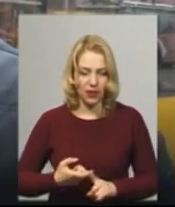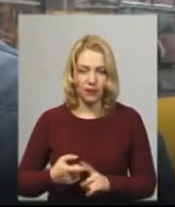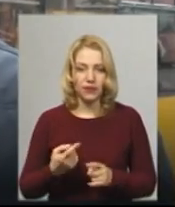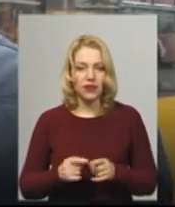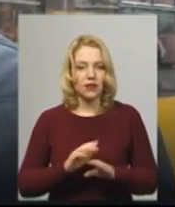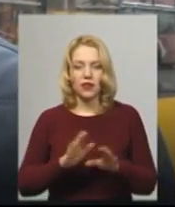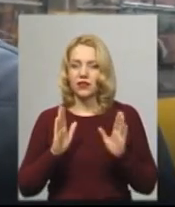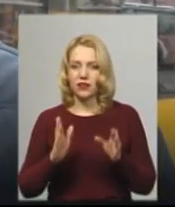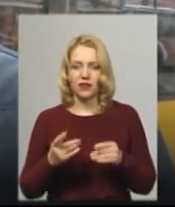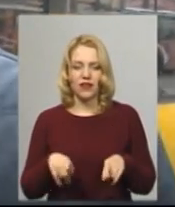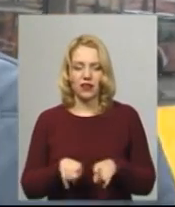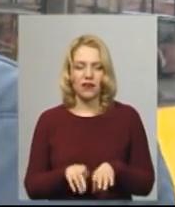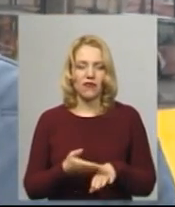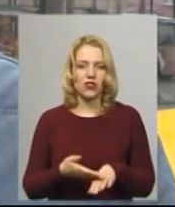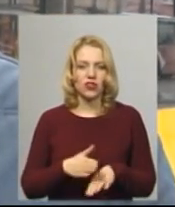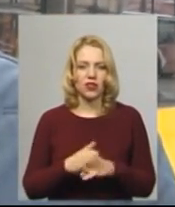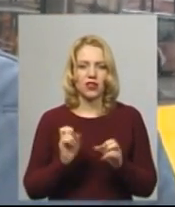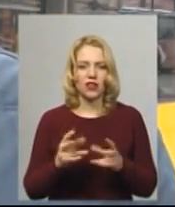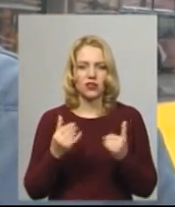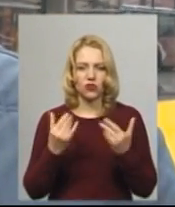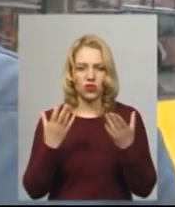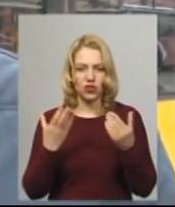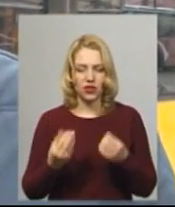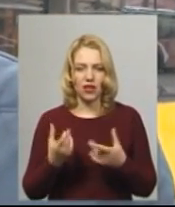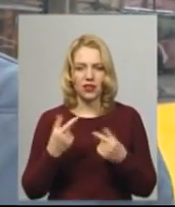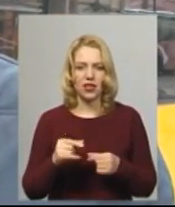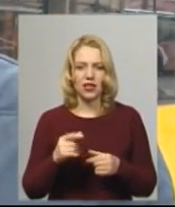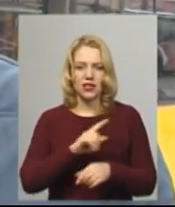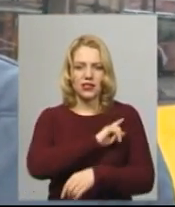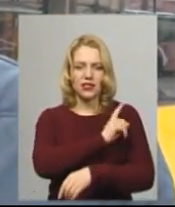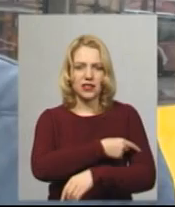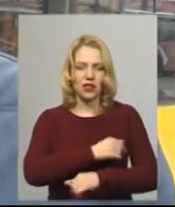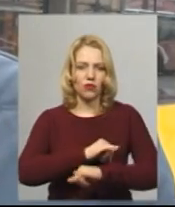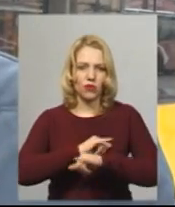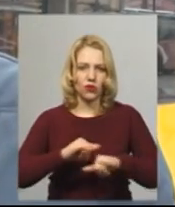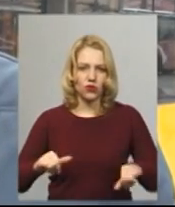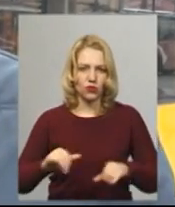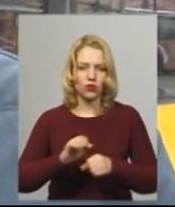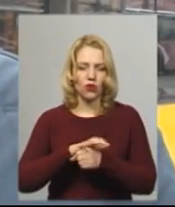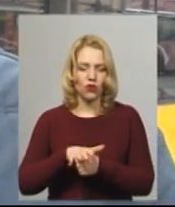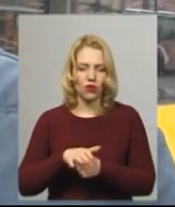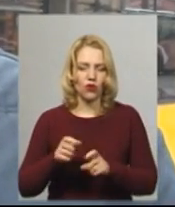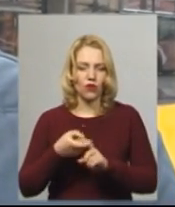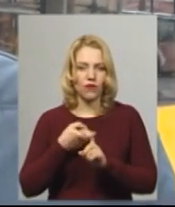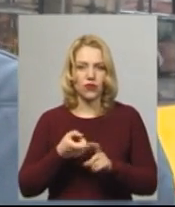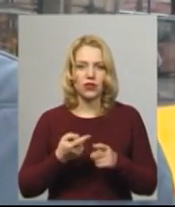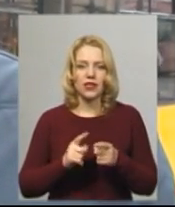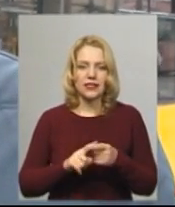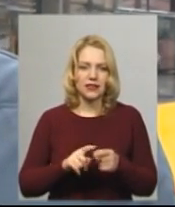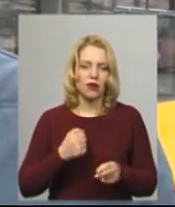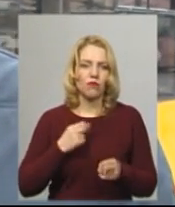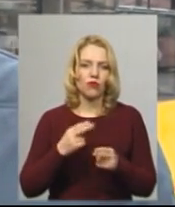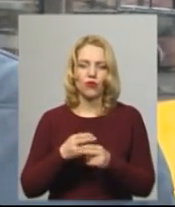тільки в такий важкий, як на сьогоднішній день, де сильно прогресує коронавірус. Ми профілактику